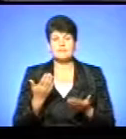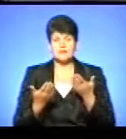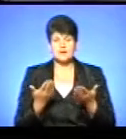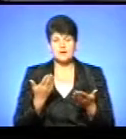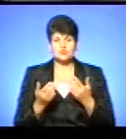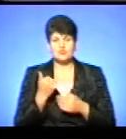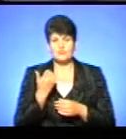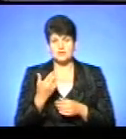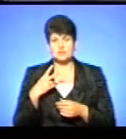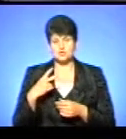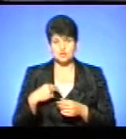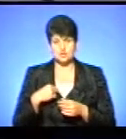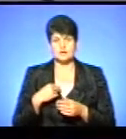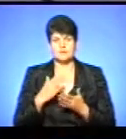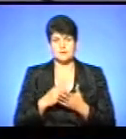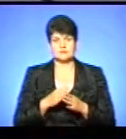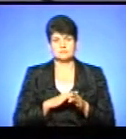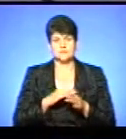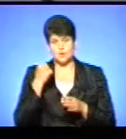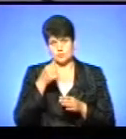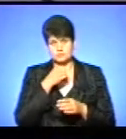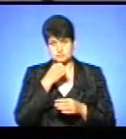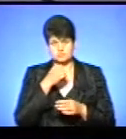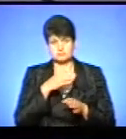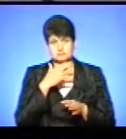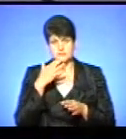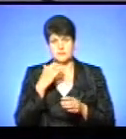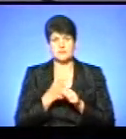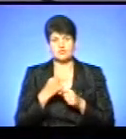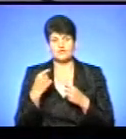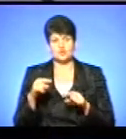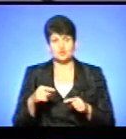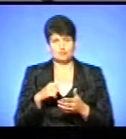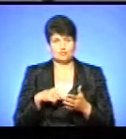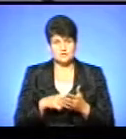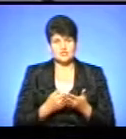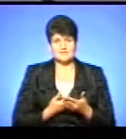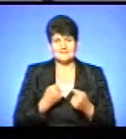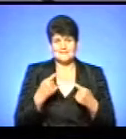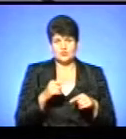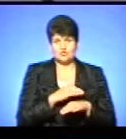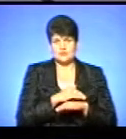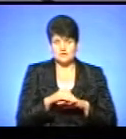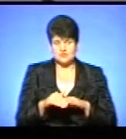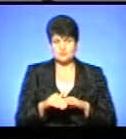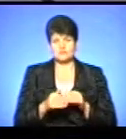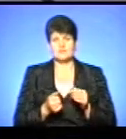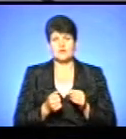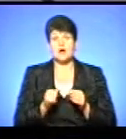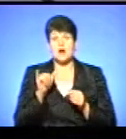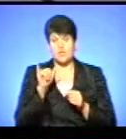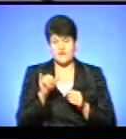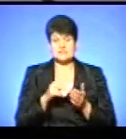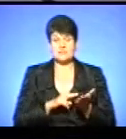вже повнолітня і працює в іншому місці, проживає за іншою адресою проживання, а вас